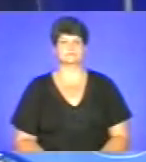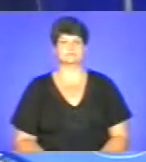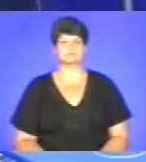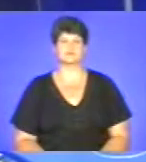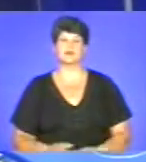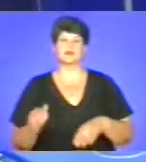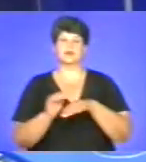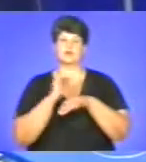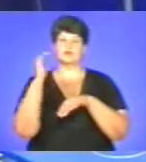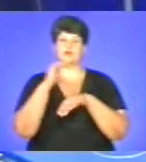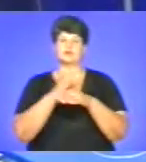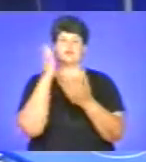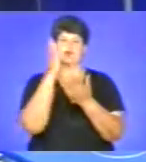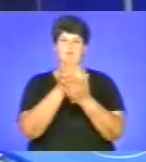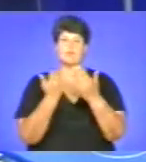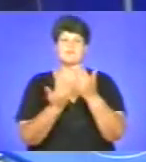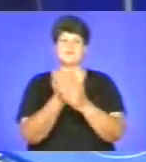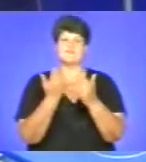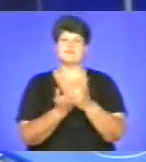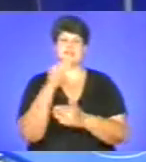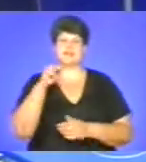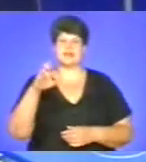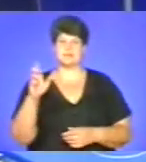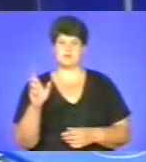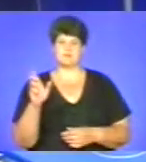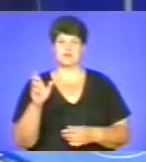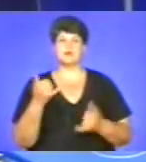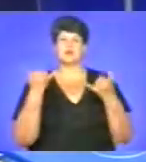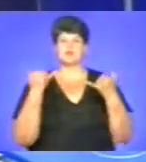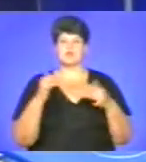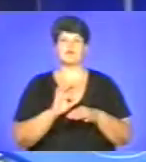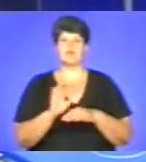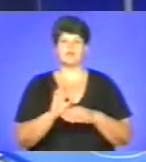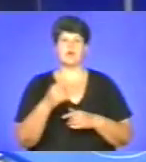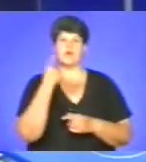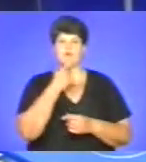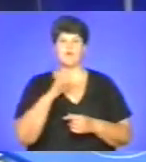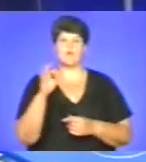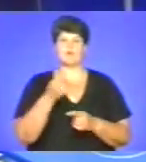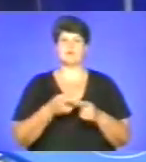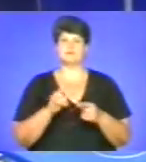Добрый вечер у прямого эфира Вести ТТБ. Сегодня у выпуску мовам у протока.